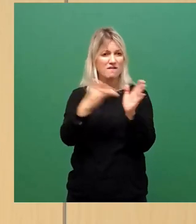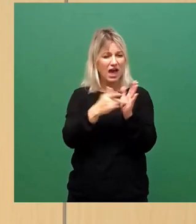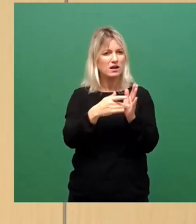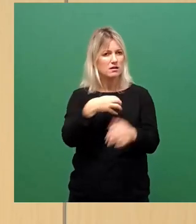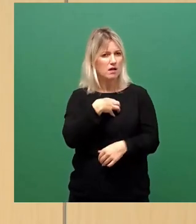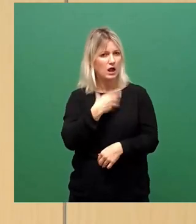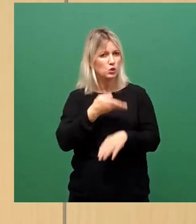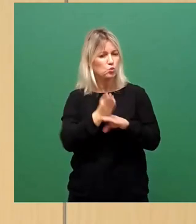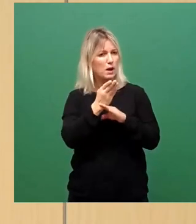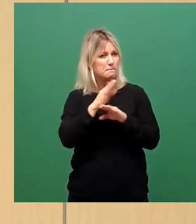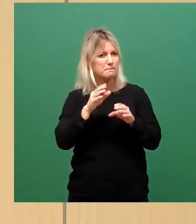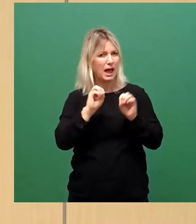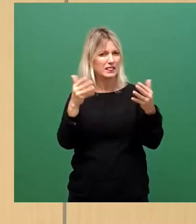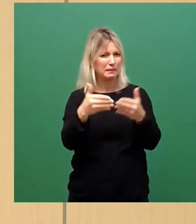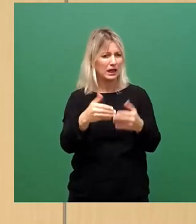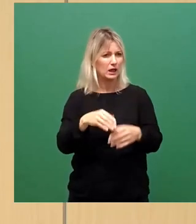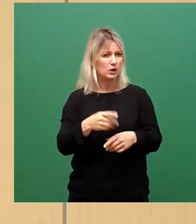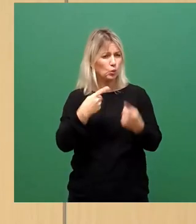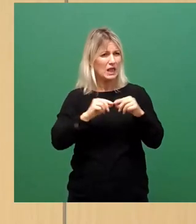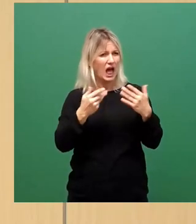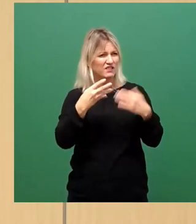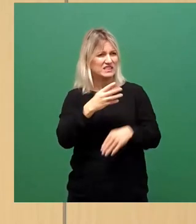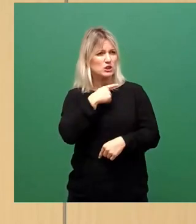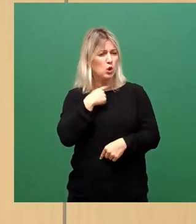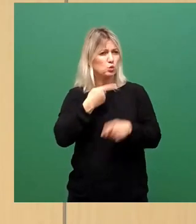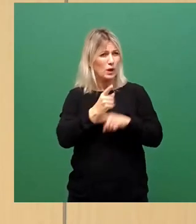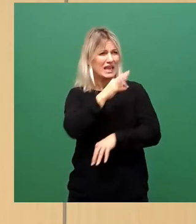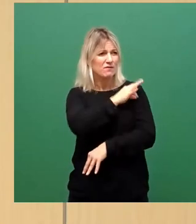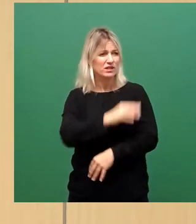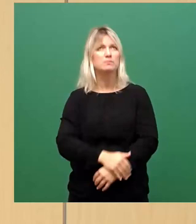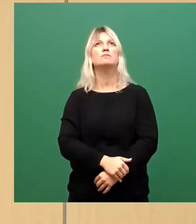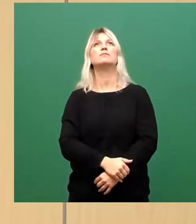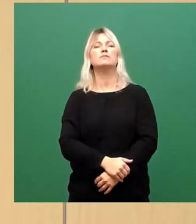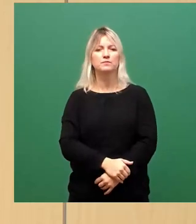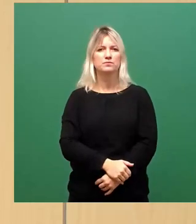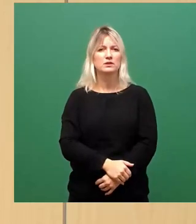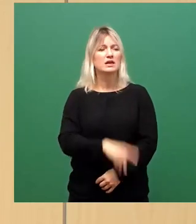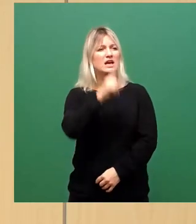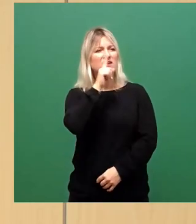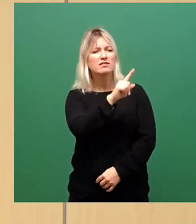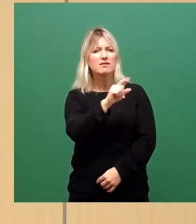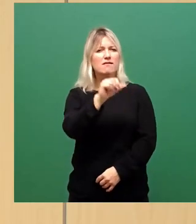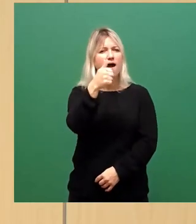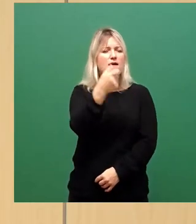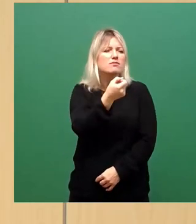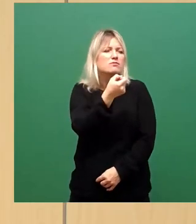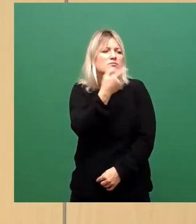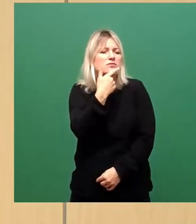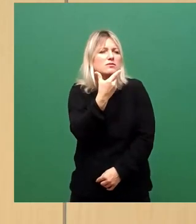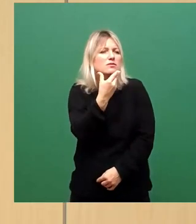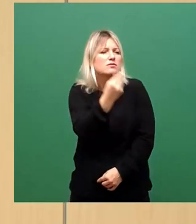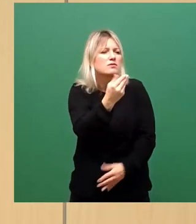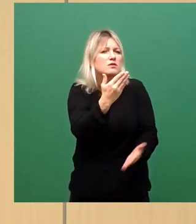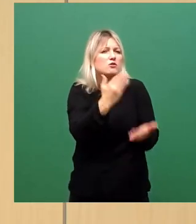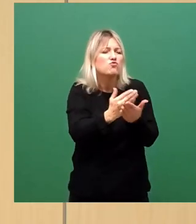haben? Herr Gielke, wenn Sie auch sich nur ärztlich, wenn Sie auch nur ein Medikament nehmen und haben auch nur einmal